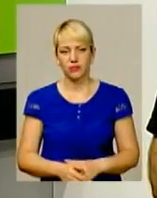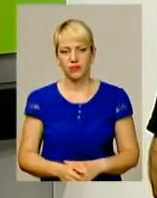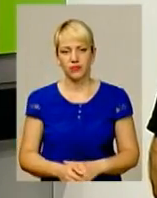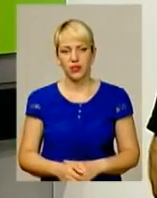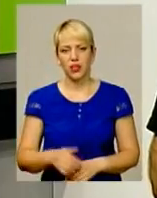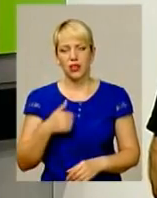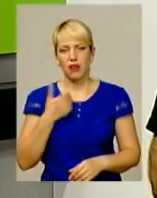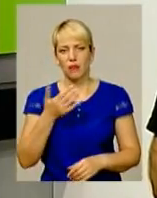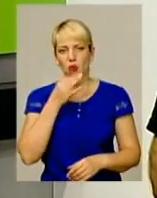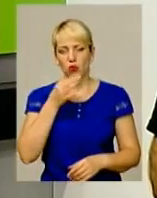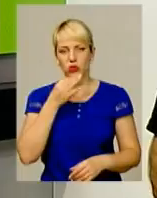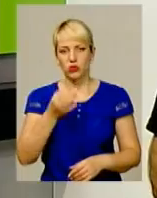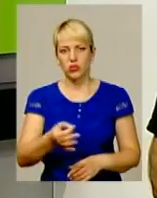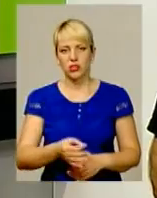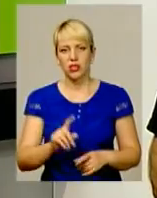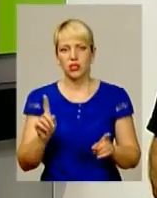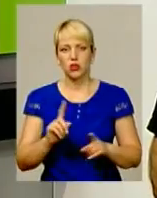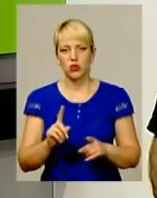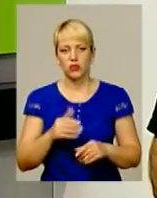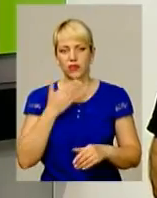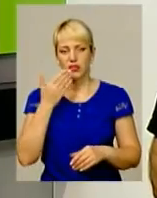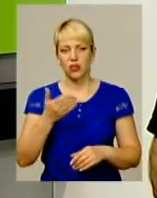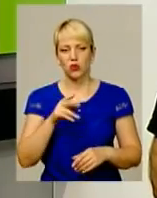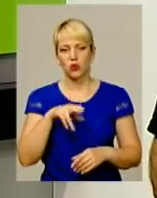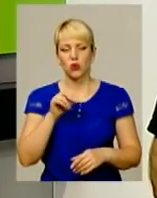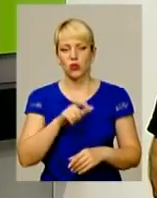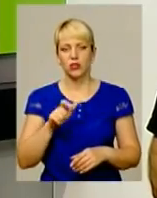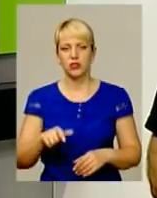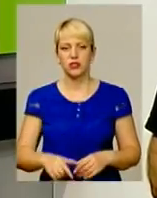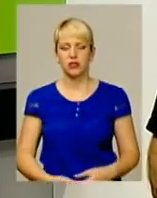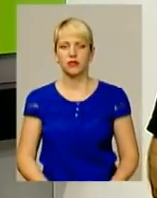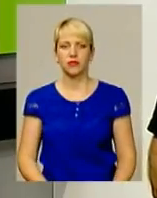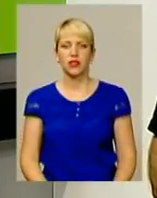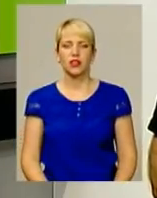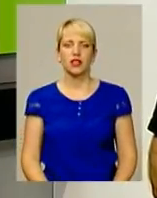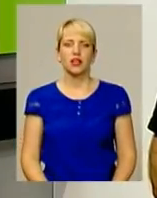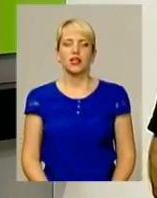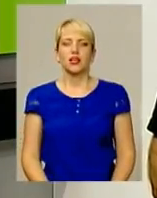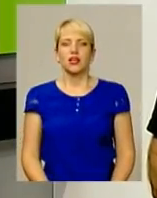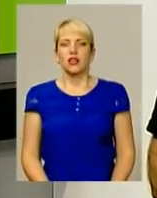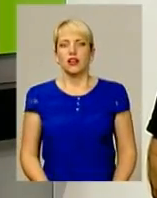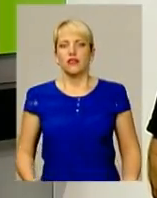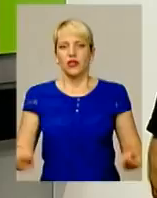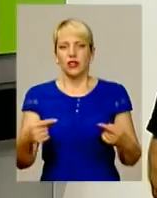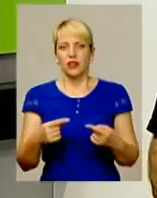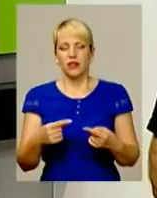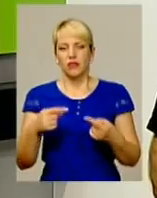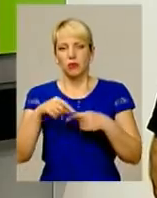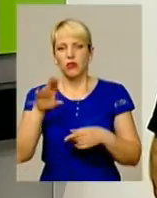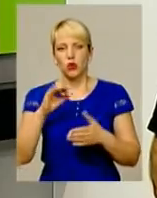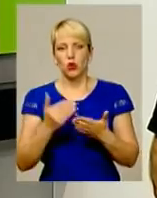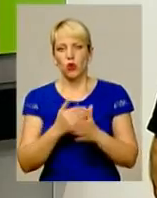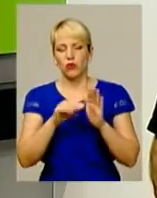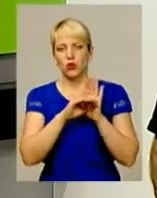Я хочу сказати, що звертаюся до телеглядачів. Дійсно, відповідно до нової структури, сьогодні в